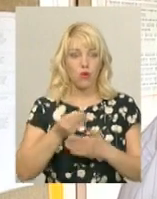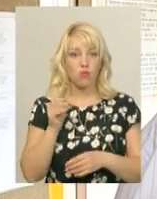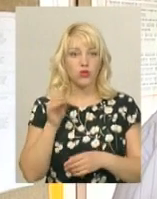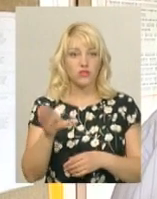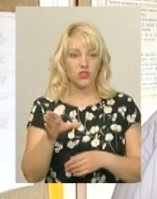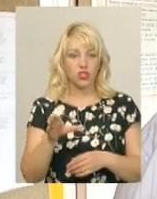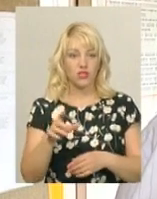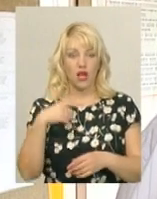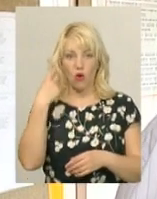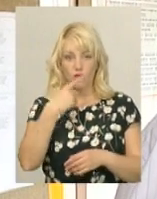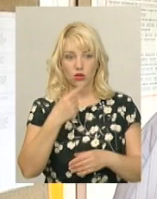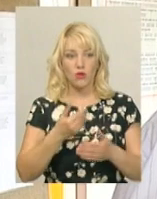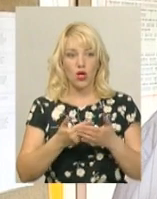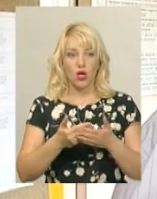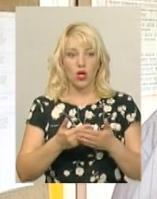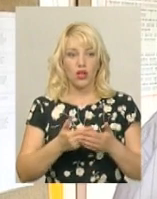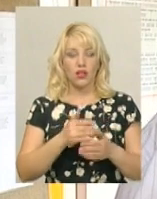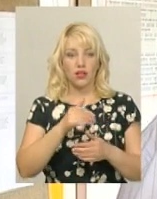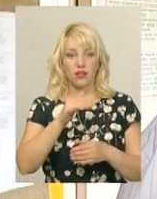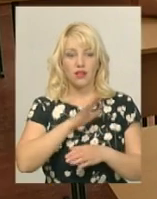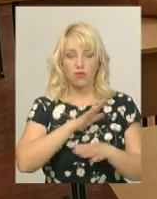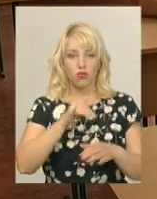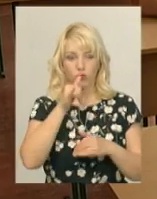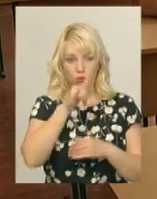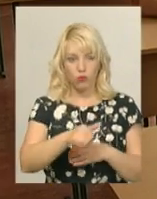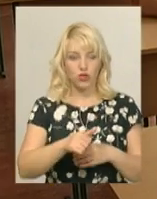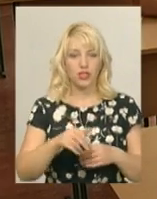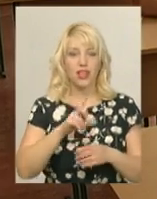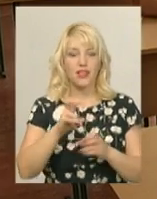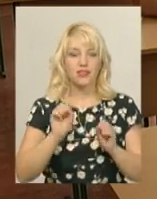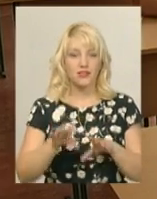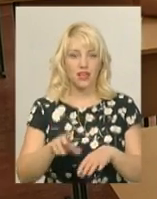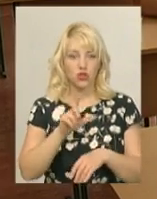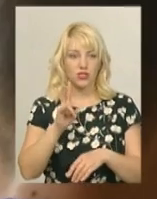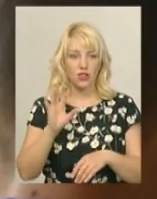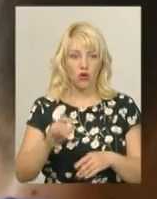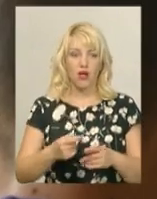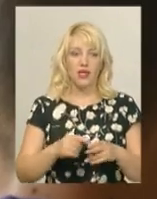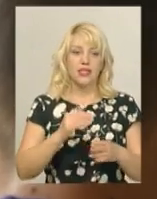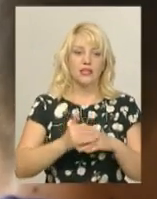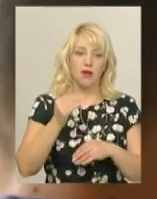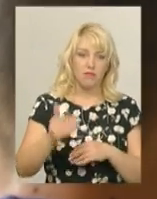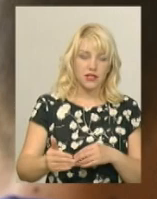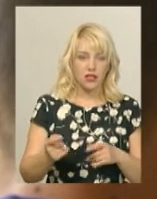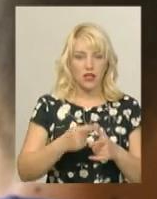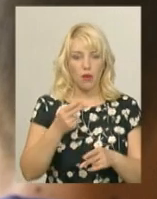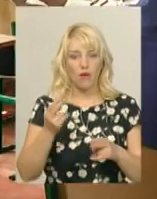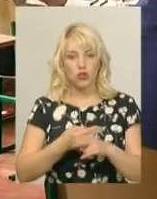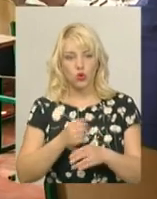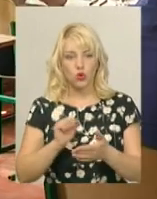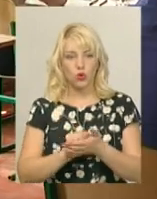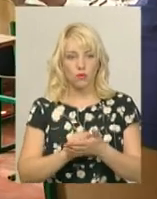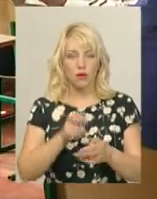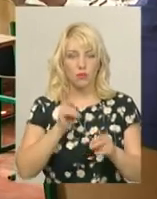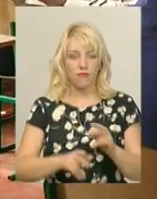особи, тому до здачі ЗНО допущений не був. Неявка на тестування, запізнення чи відсутність необхідних документів припиняють